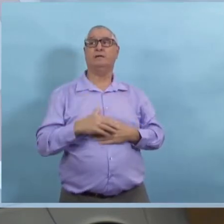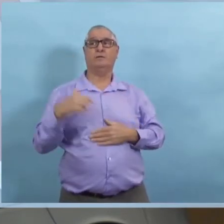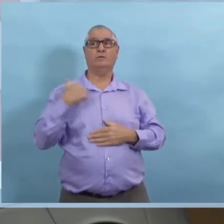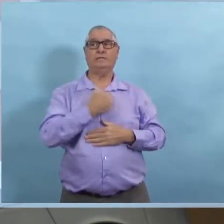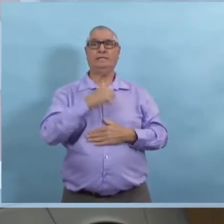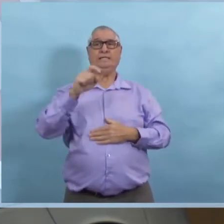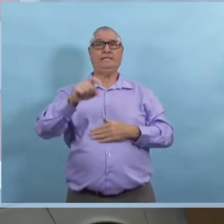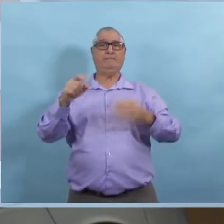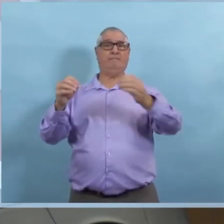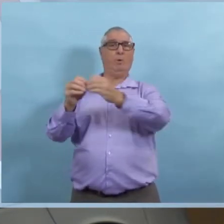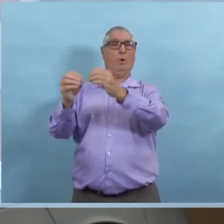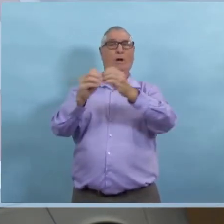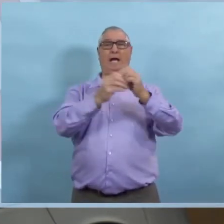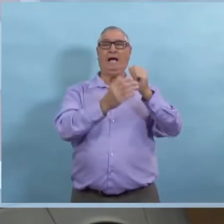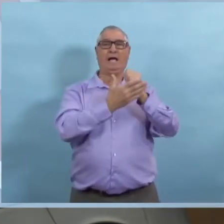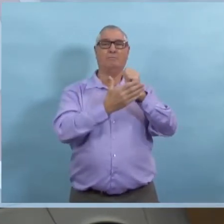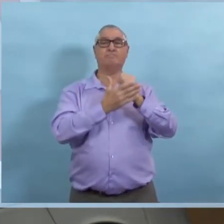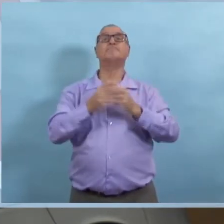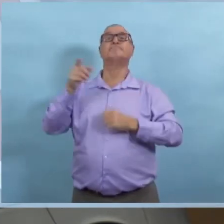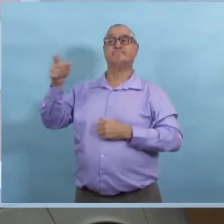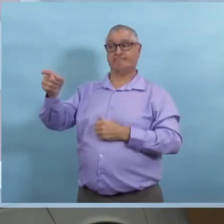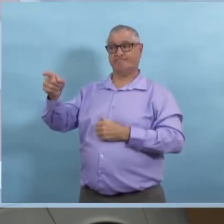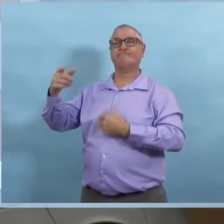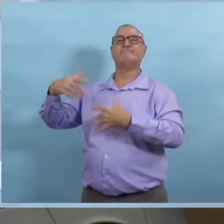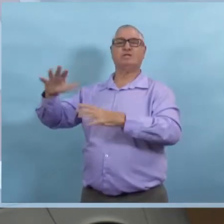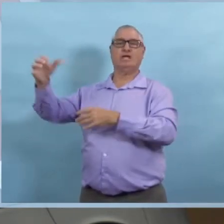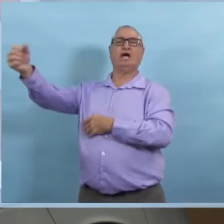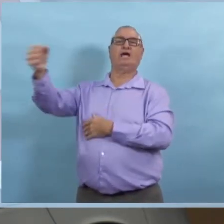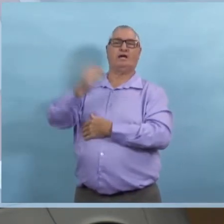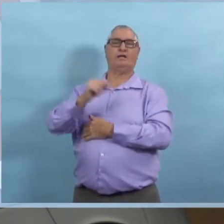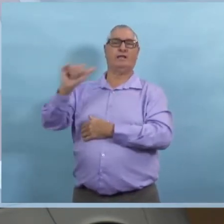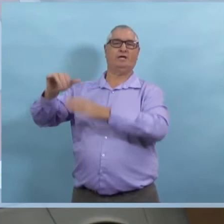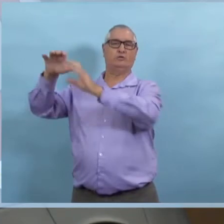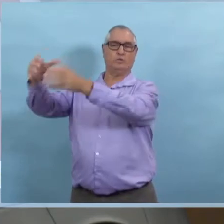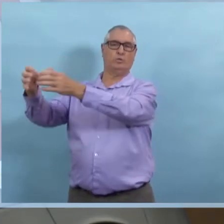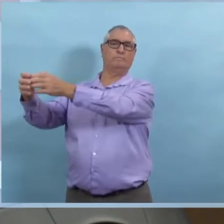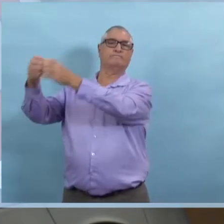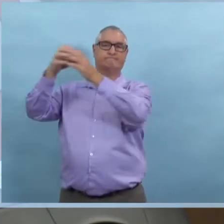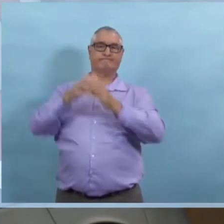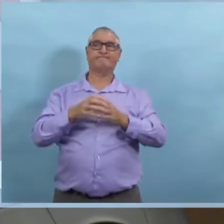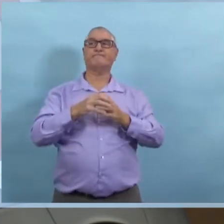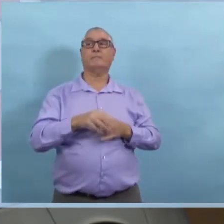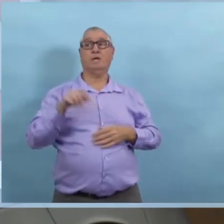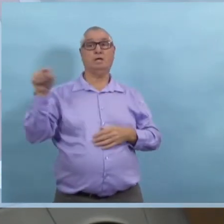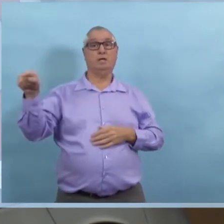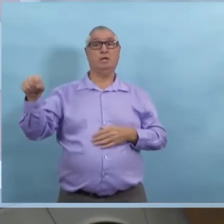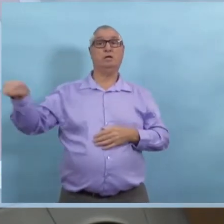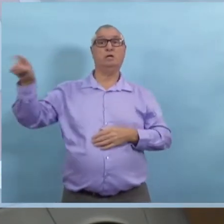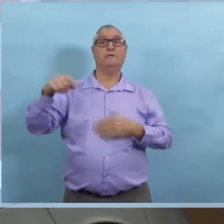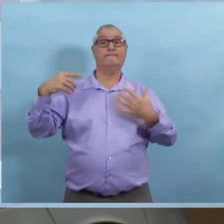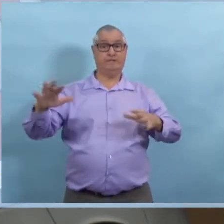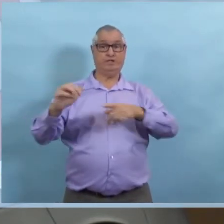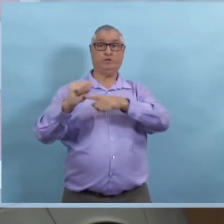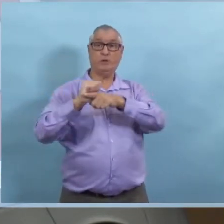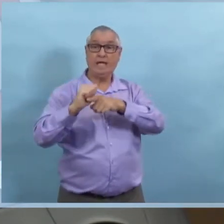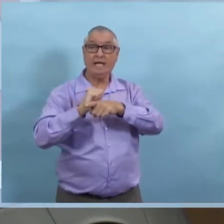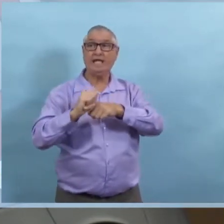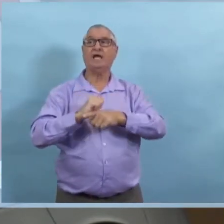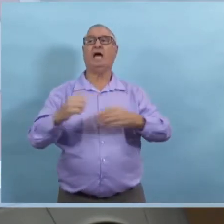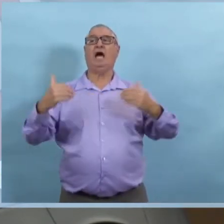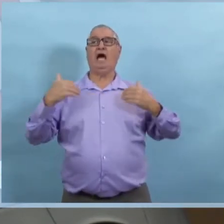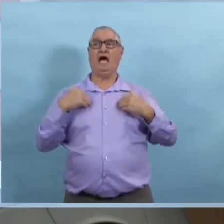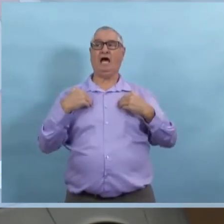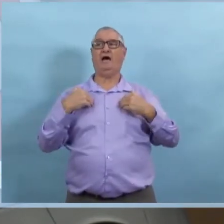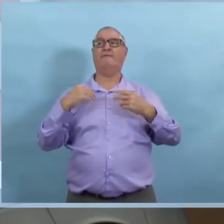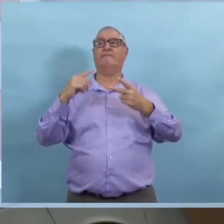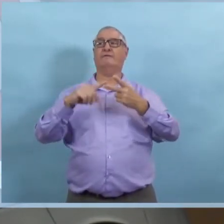devait élargir notre capacité de mise en application, on a pu fournir des agents supplémentaires. Donc, nous avons suffisamment